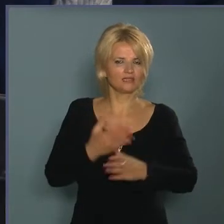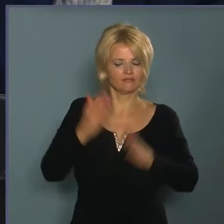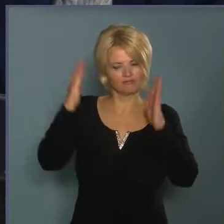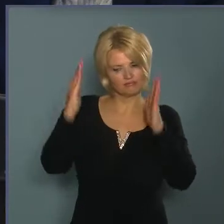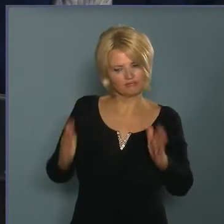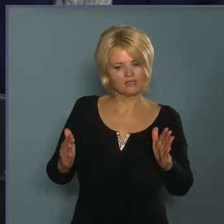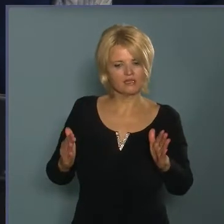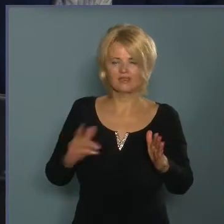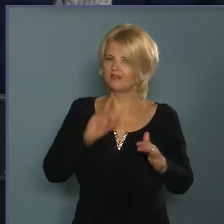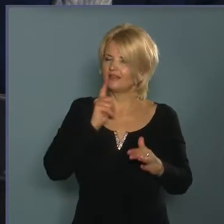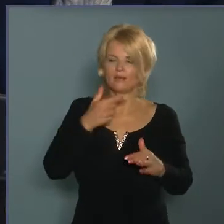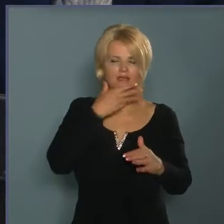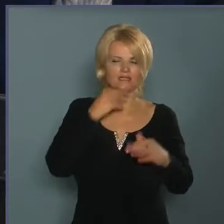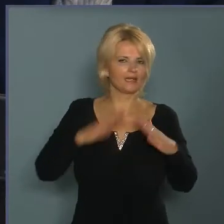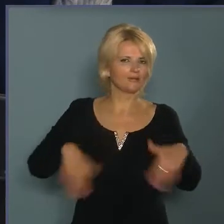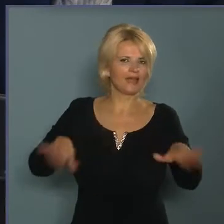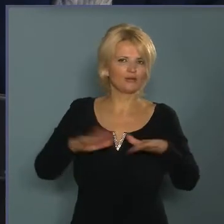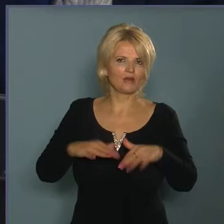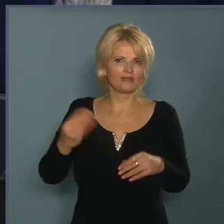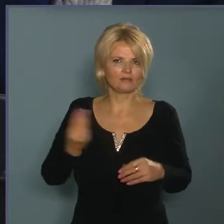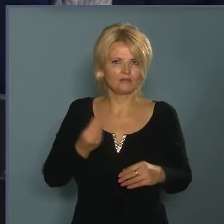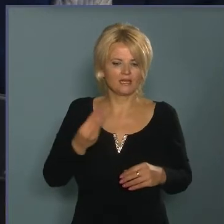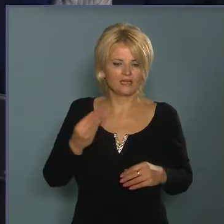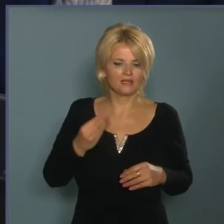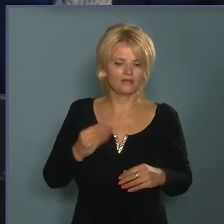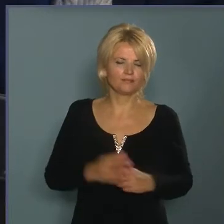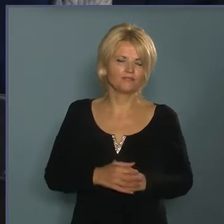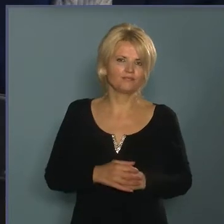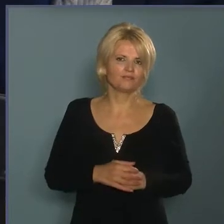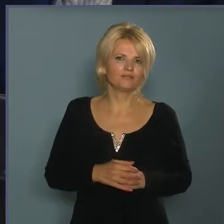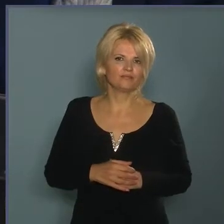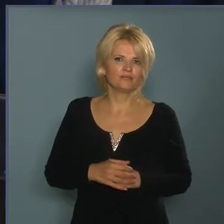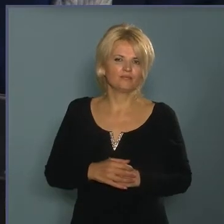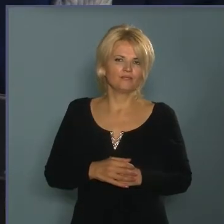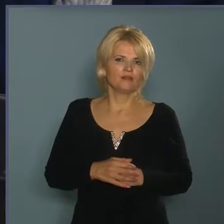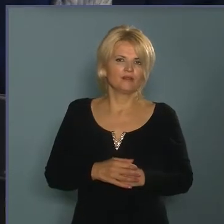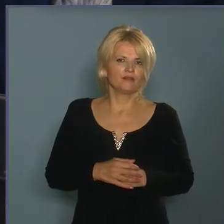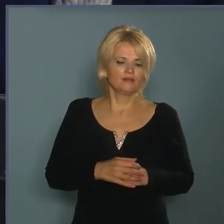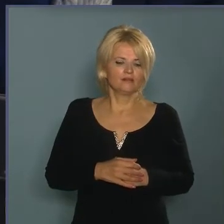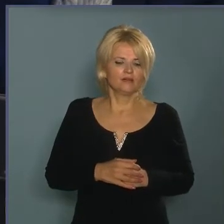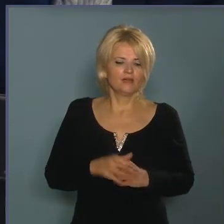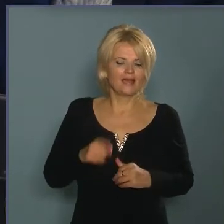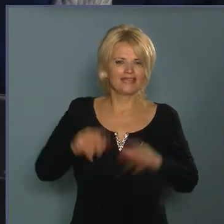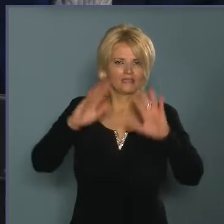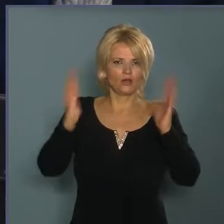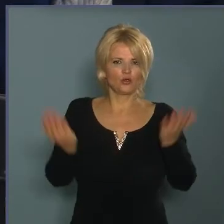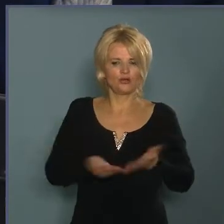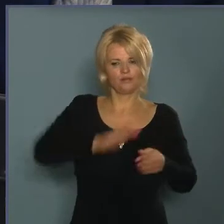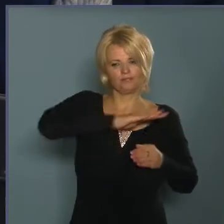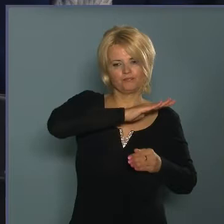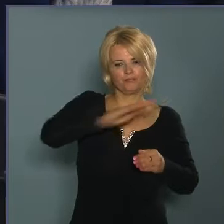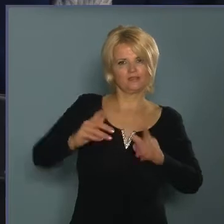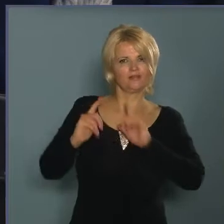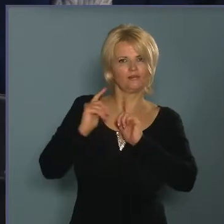időszakig nem lesz szép a terület továbbra sem, hiszen föl fogjuk tölteni ezt a gödröt. Jelen